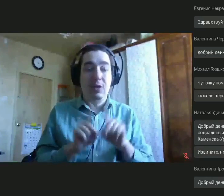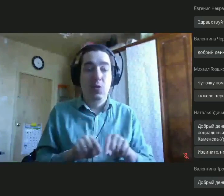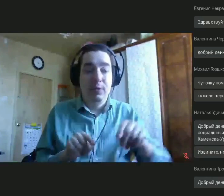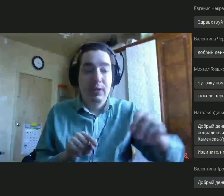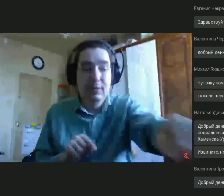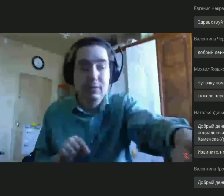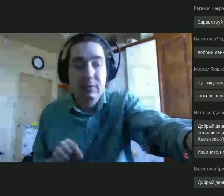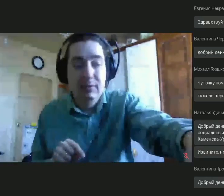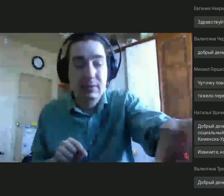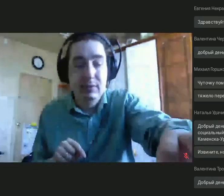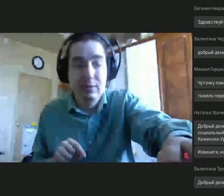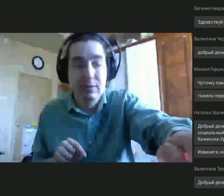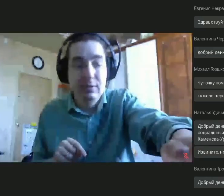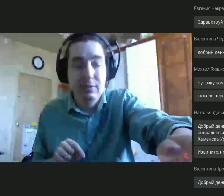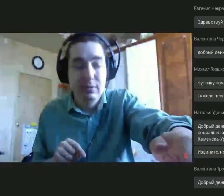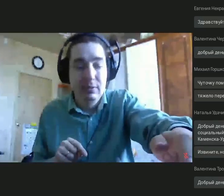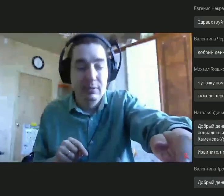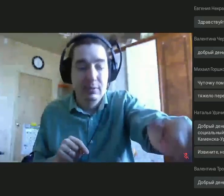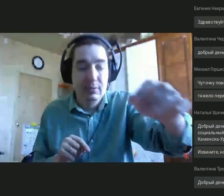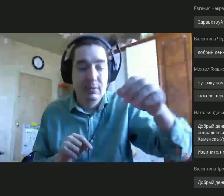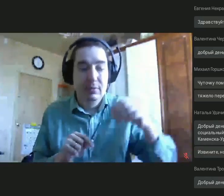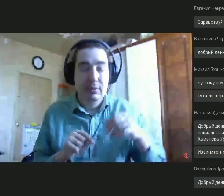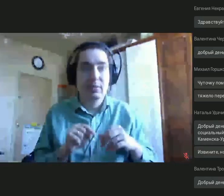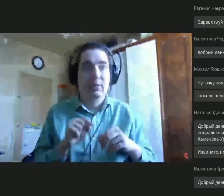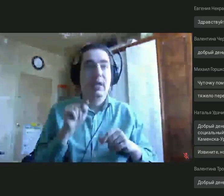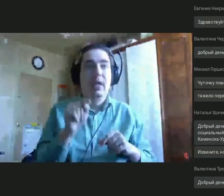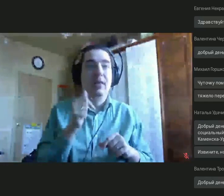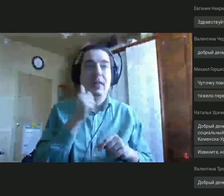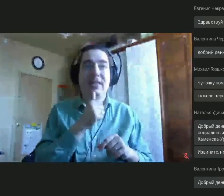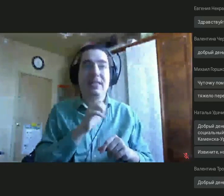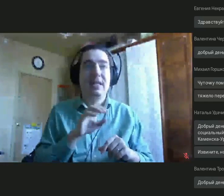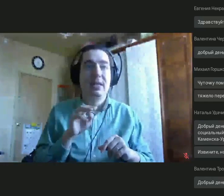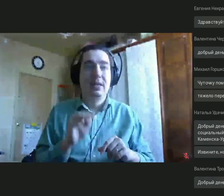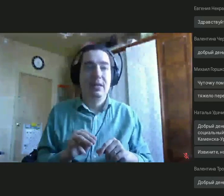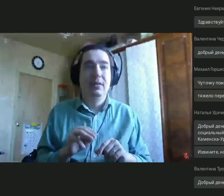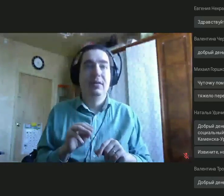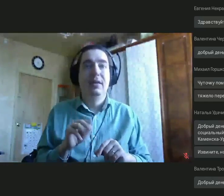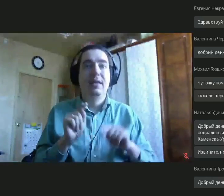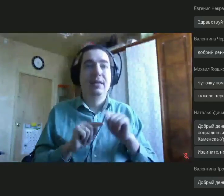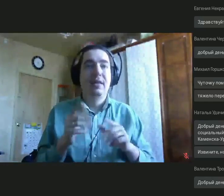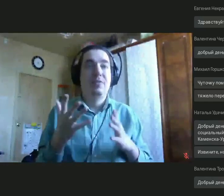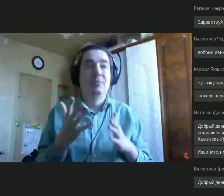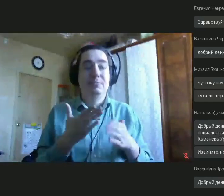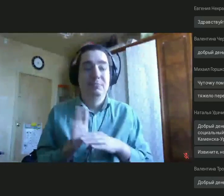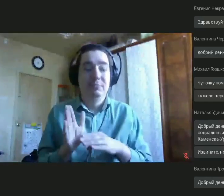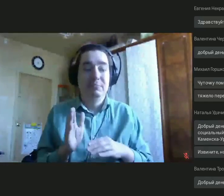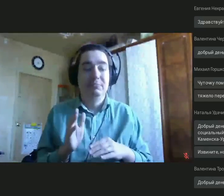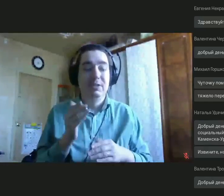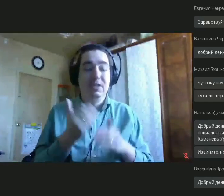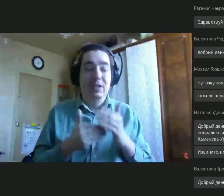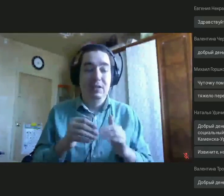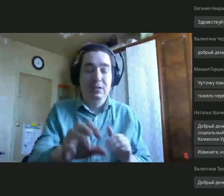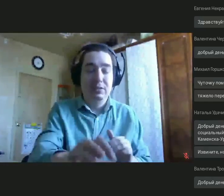Итак, для многих родителей, я думаю, что это не секрет, и родители, которые воспитывают ребенка с инвалидностью, не